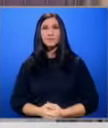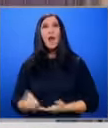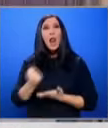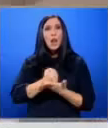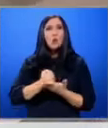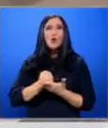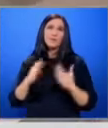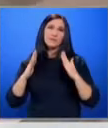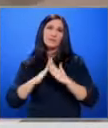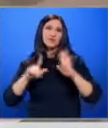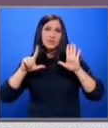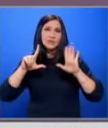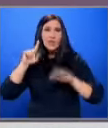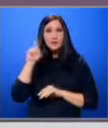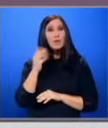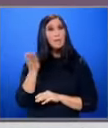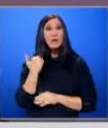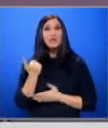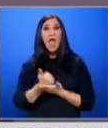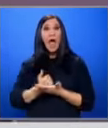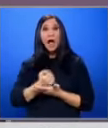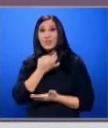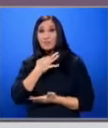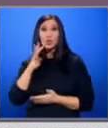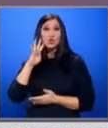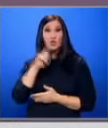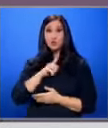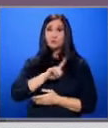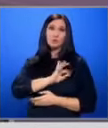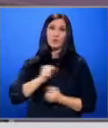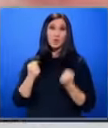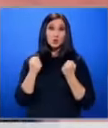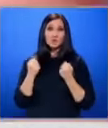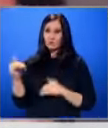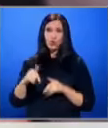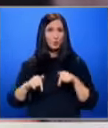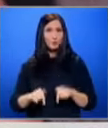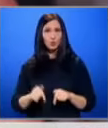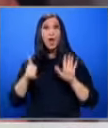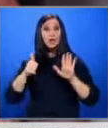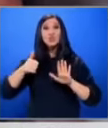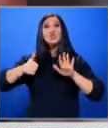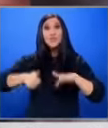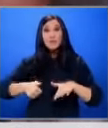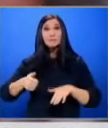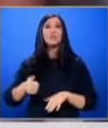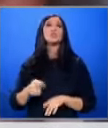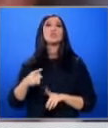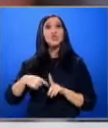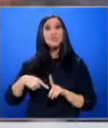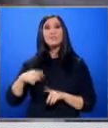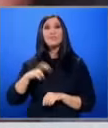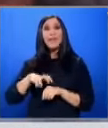Лекувахме се в къщи 7 дни Беше на антибиотик 4 дни Но не успято здраве и дойдохме тук 6-месечния Даниел от